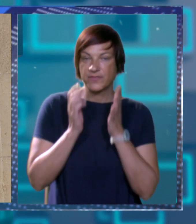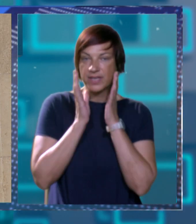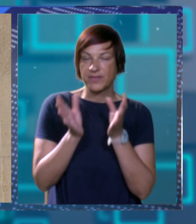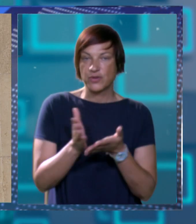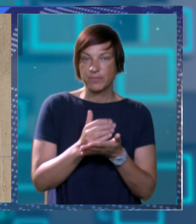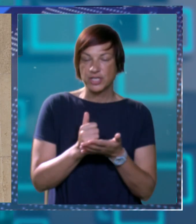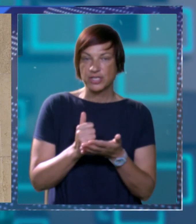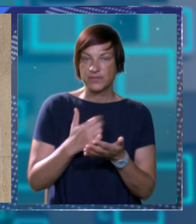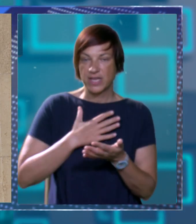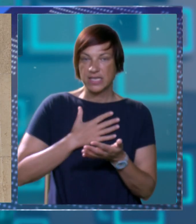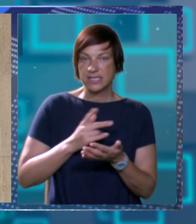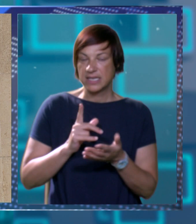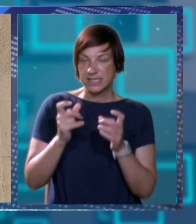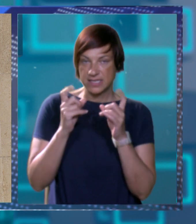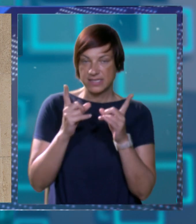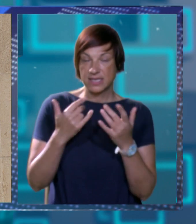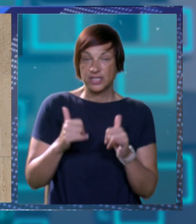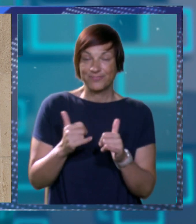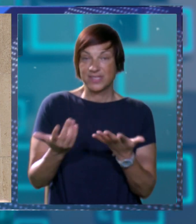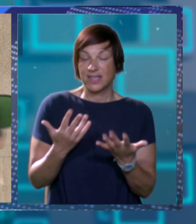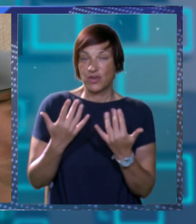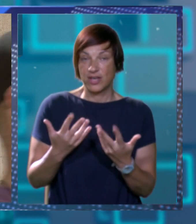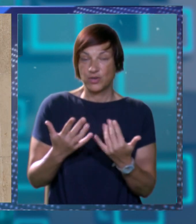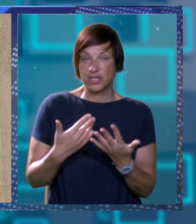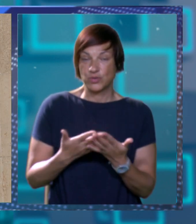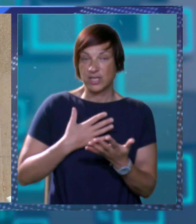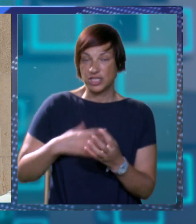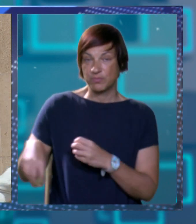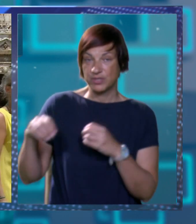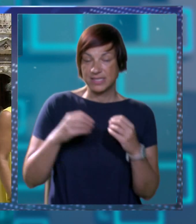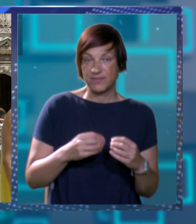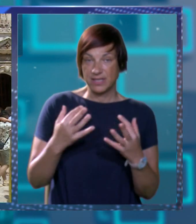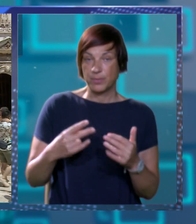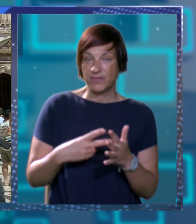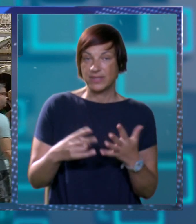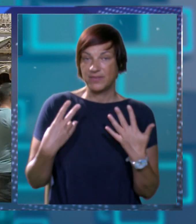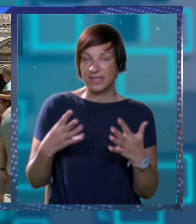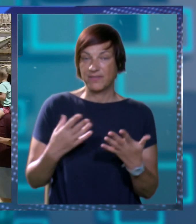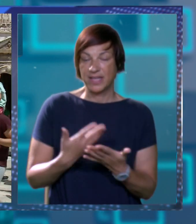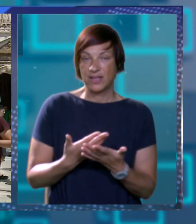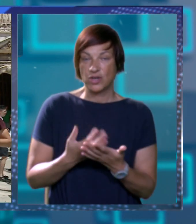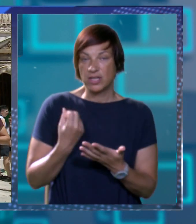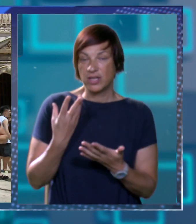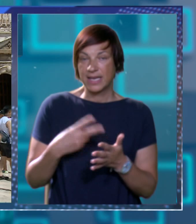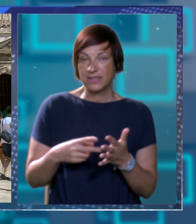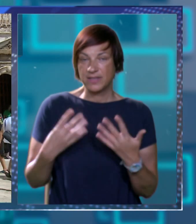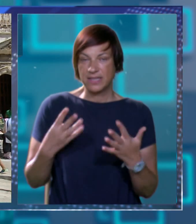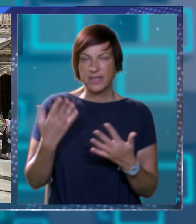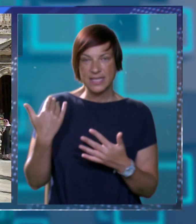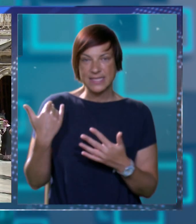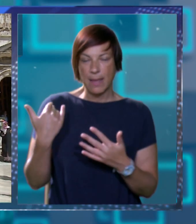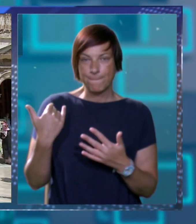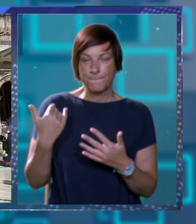to vjerujem da će se ostvari tako da za nas to nije iznenađenje a sada ako je neko računo da ćemo se mi vratiti na brojeve 2019 konkretno kad je 2019